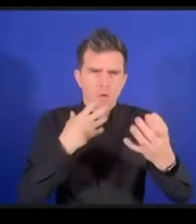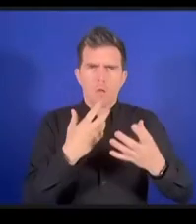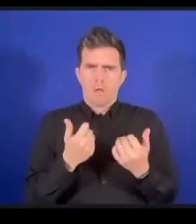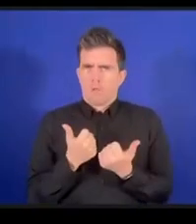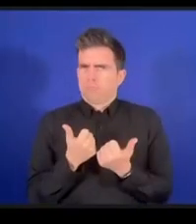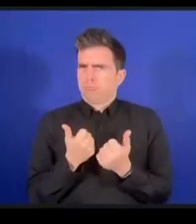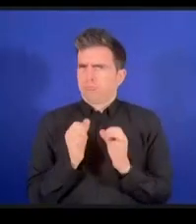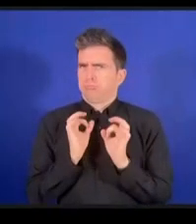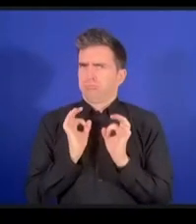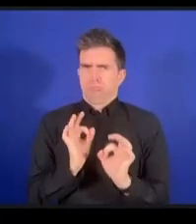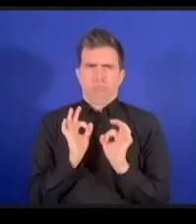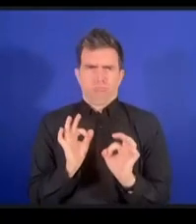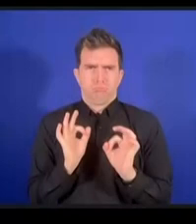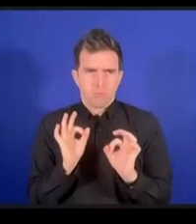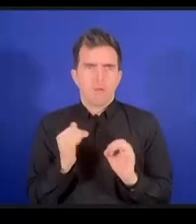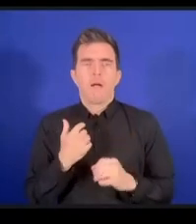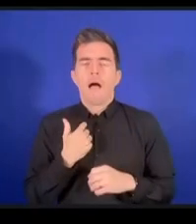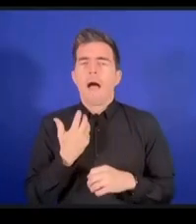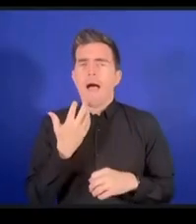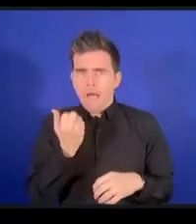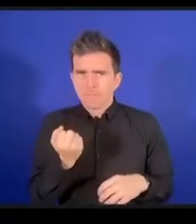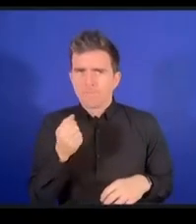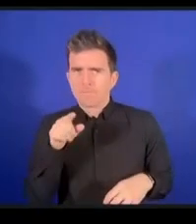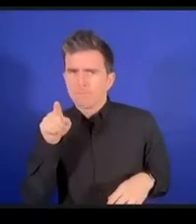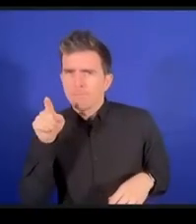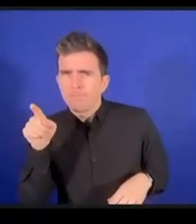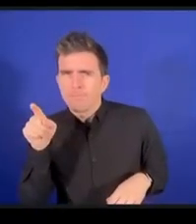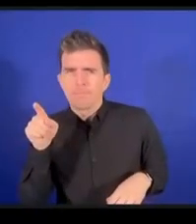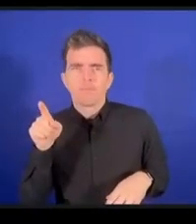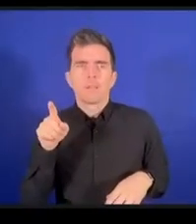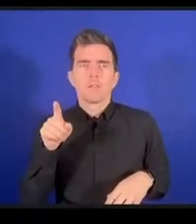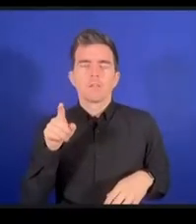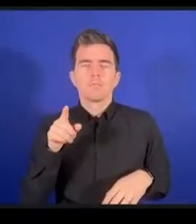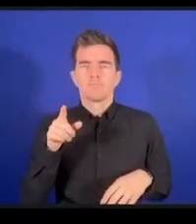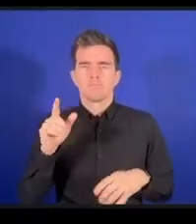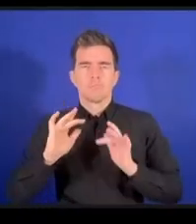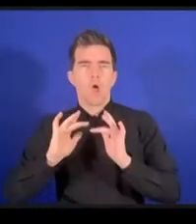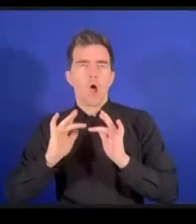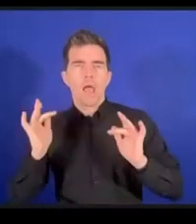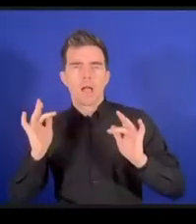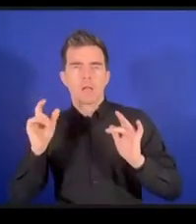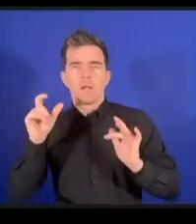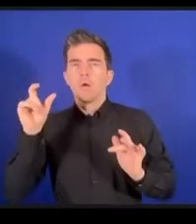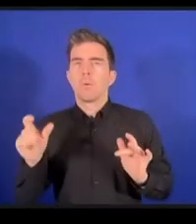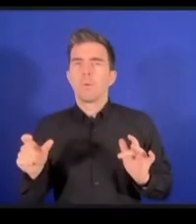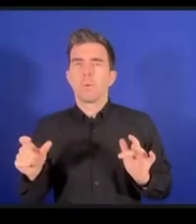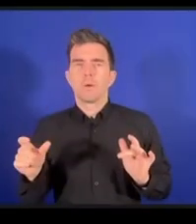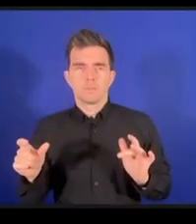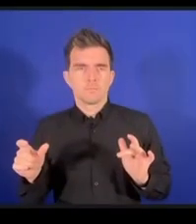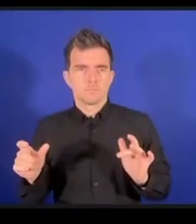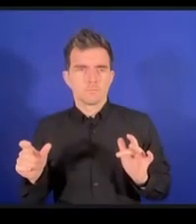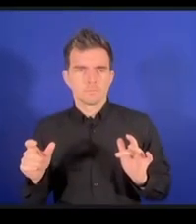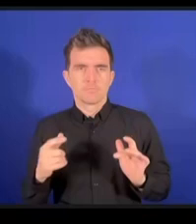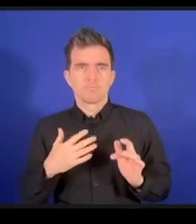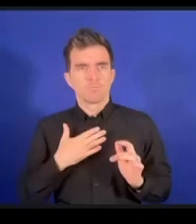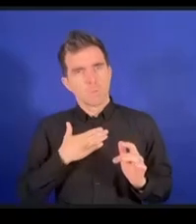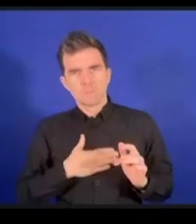オンラインで誰かが話したいということですけれどもベニンさんどうぞ